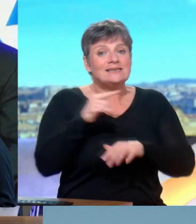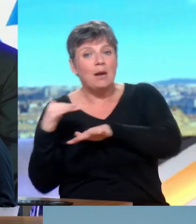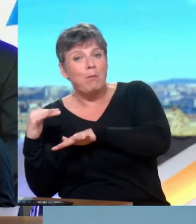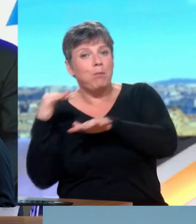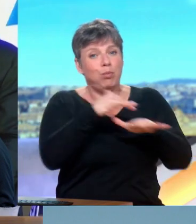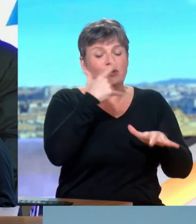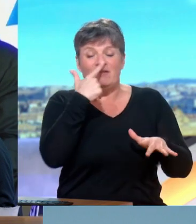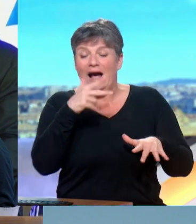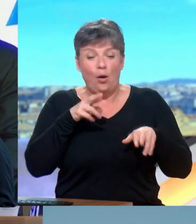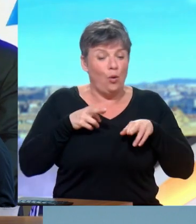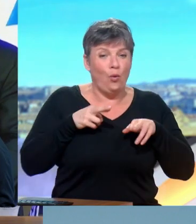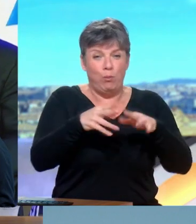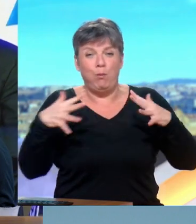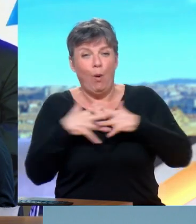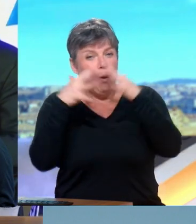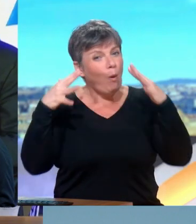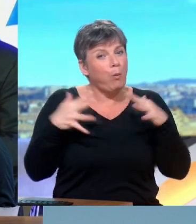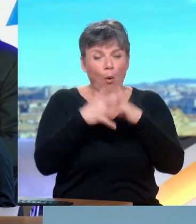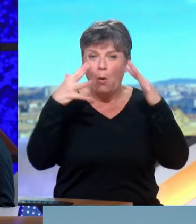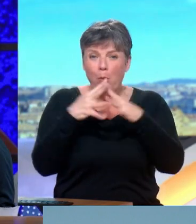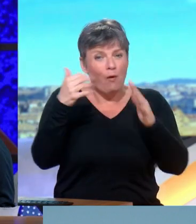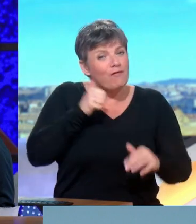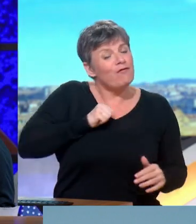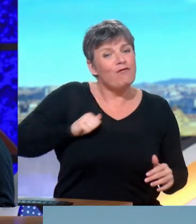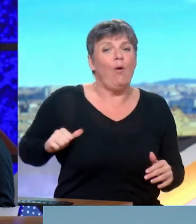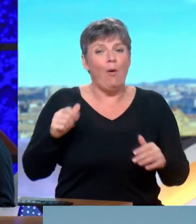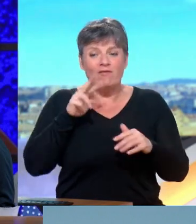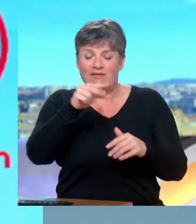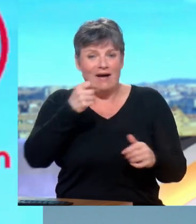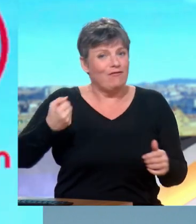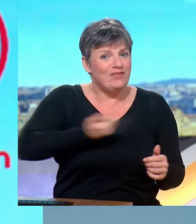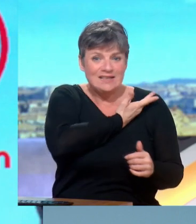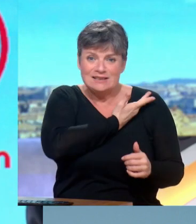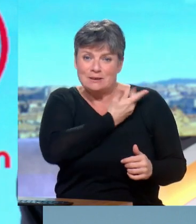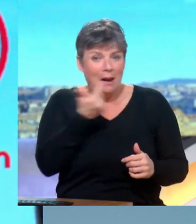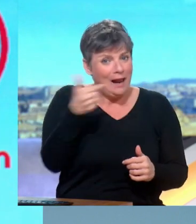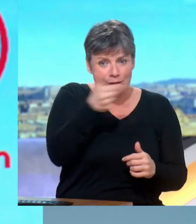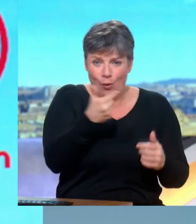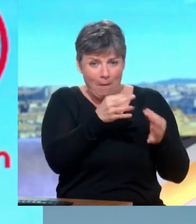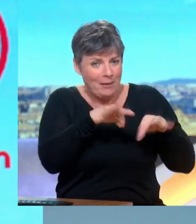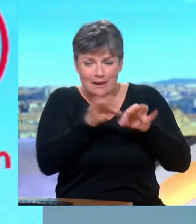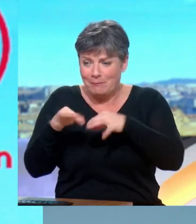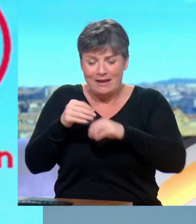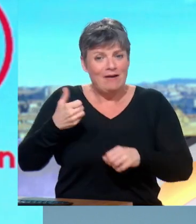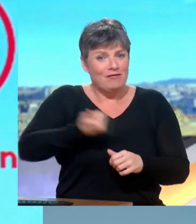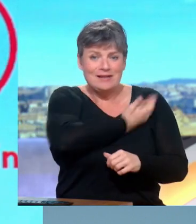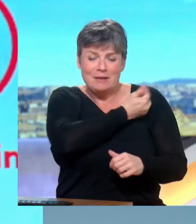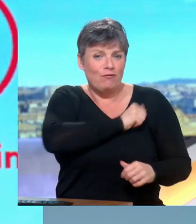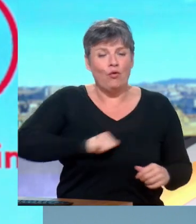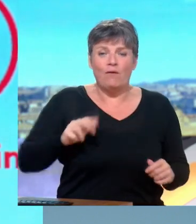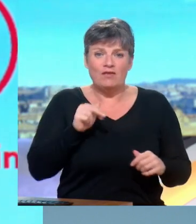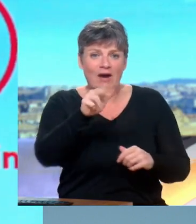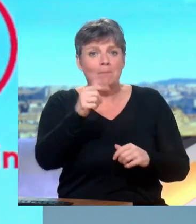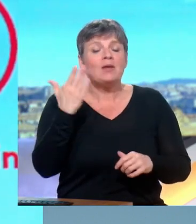épouvantable des deux côtés. Il y aura d'innombrables victimes des deux côtés. Deuxièmement, très bien, les Israéliens